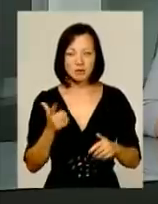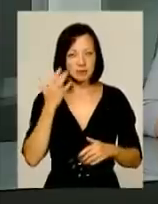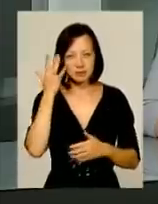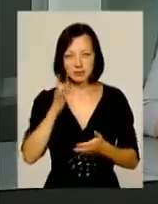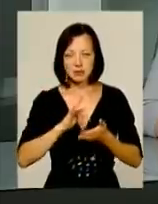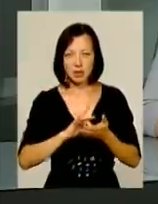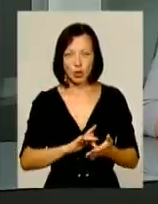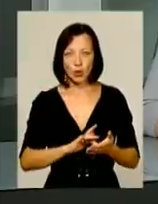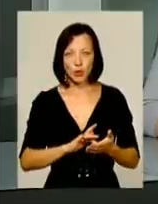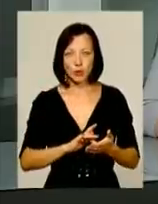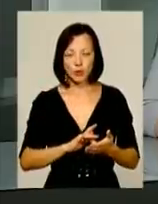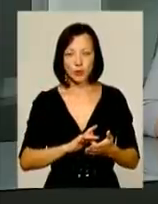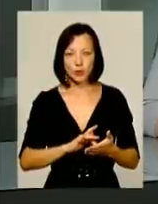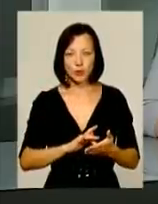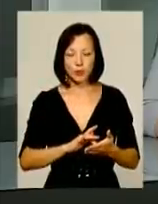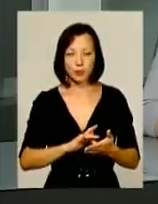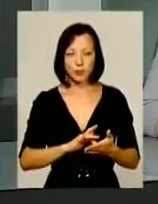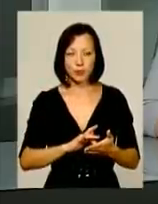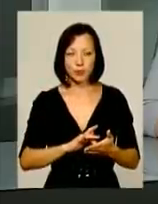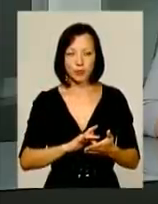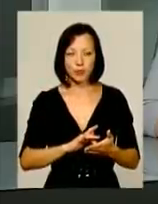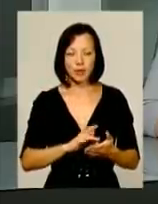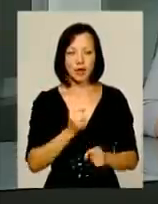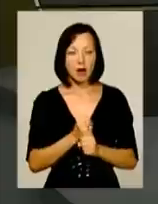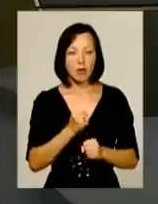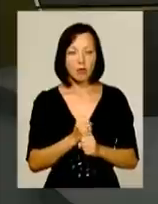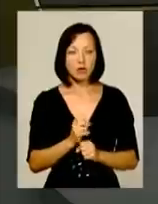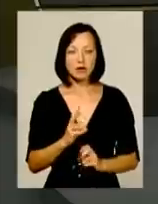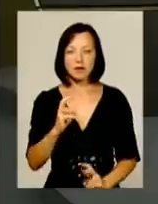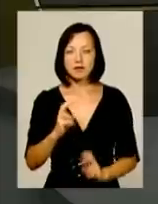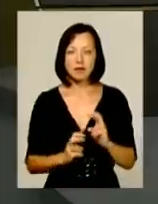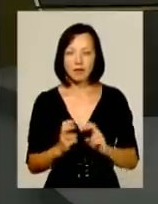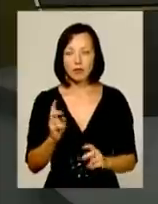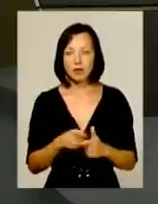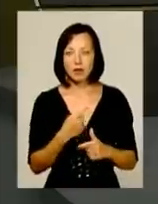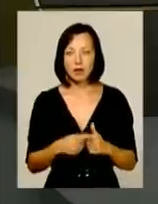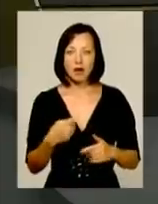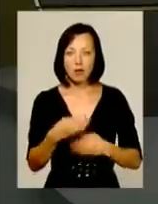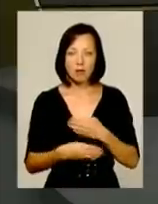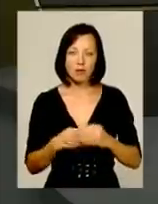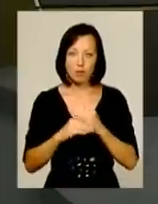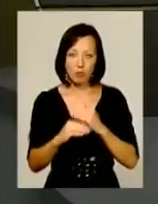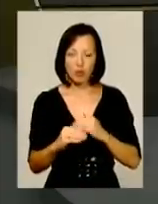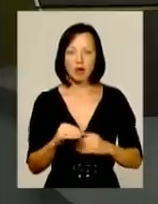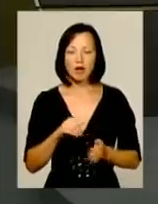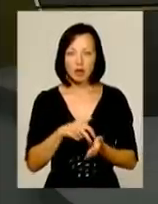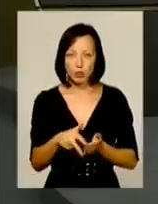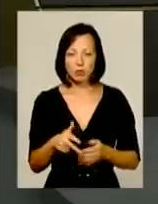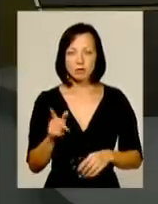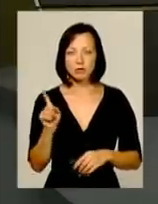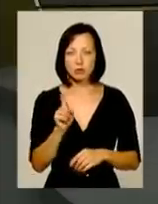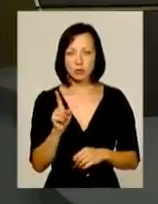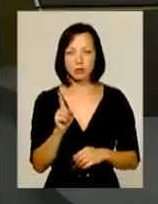роботи на заводі, або, наприклад, комбайнерами в полі. Він йде з цією